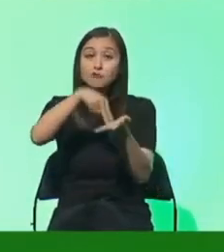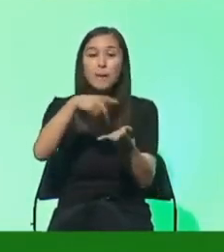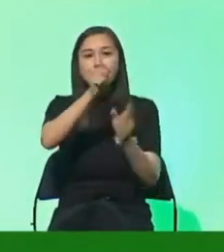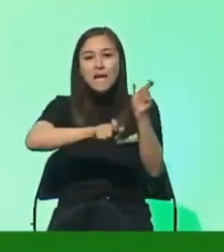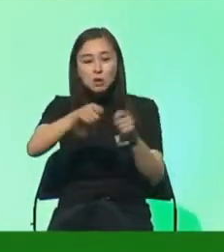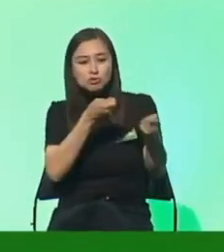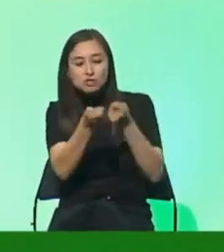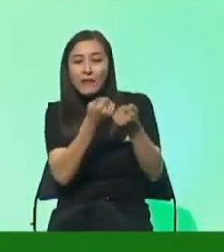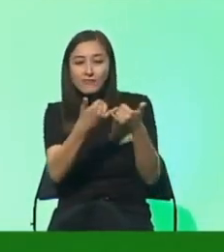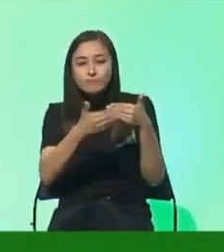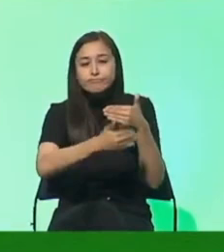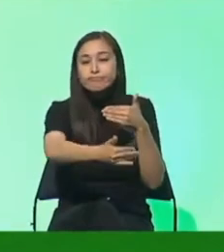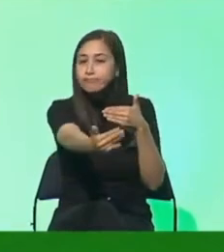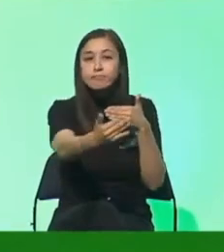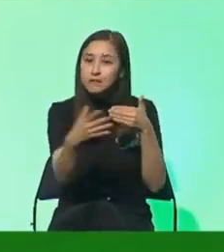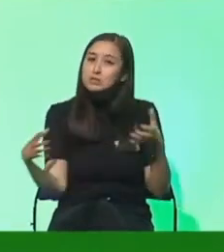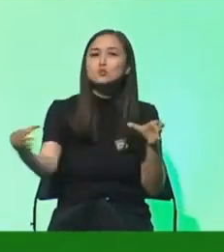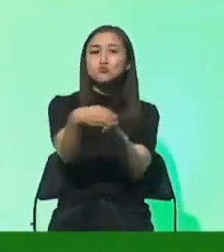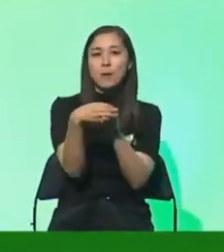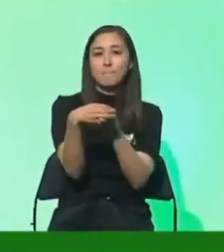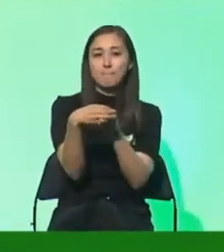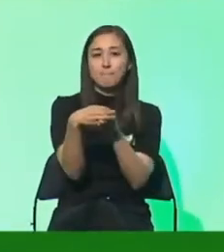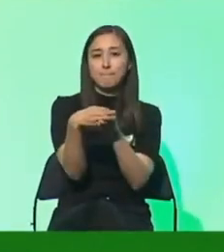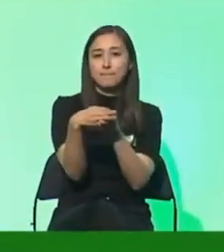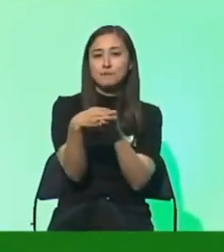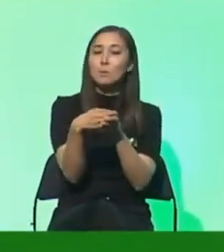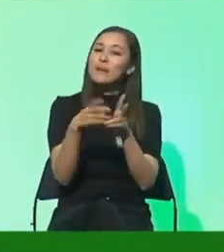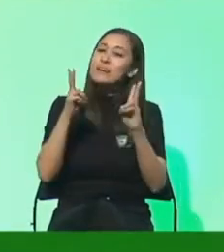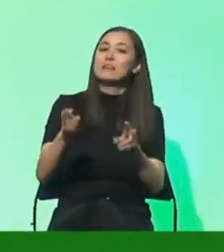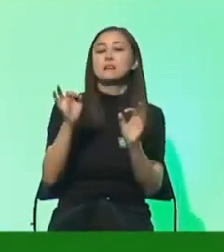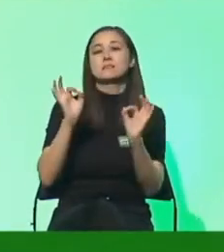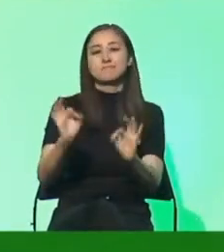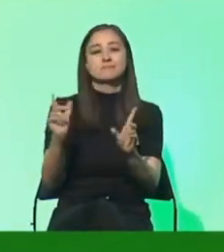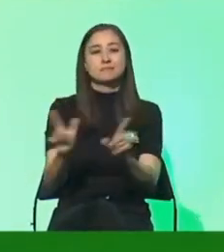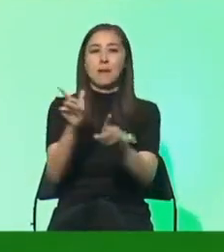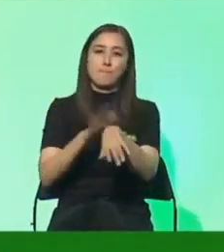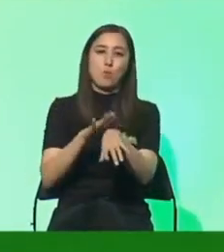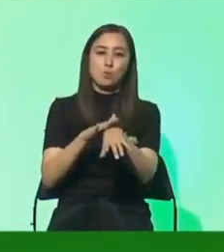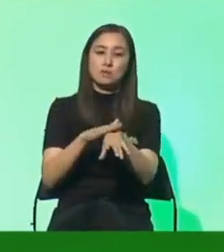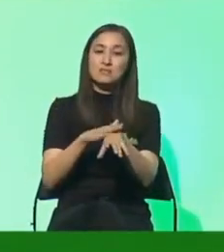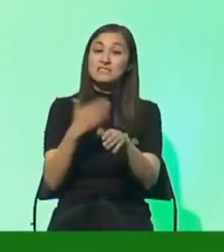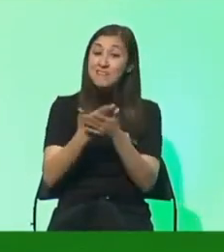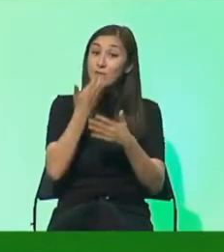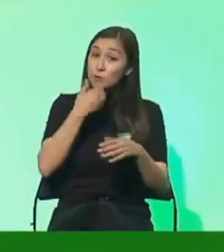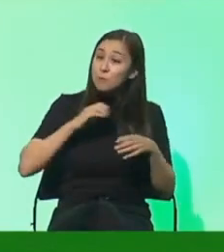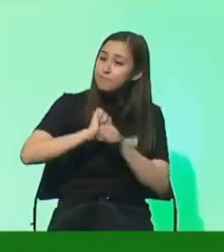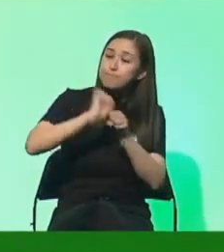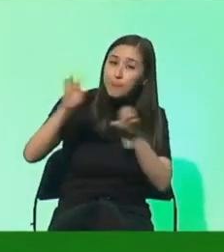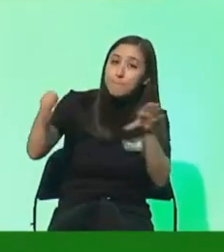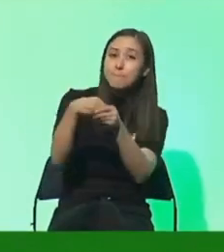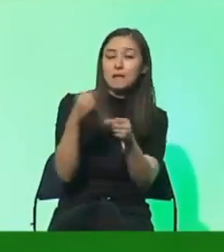strategisch, das machen wir alle zusammen zum richtigen Zeitpunkt. Daran will ich mitarbeiten, an eurer Seite, für NRW,